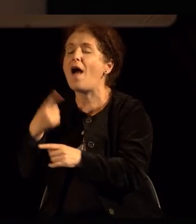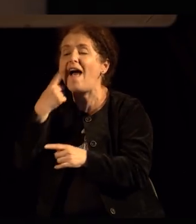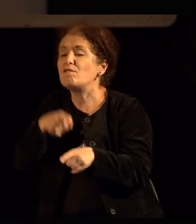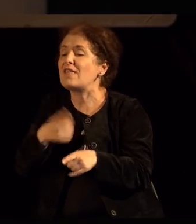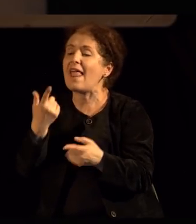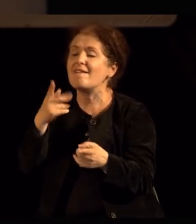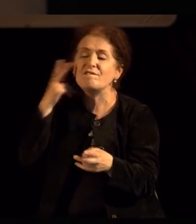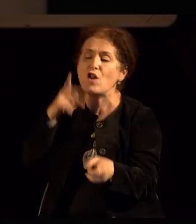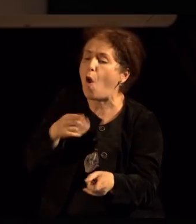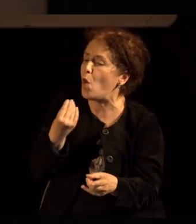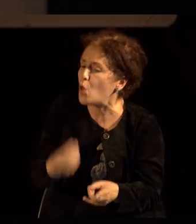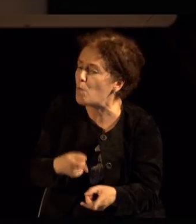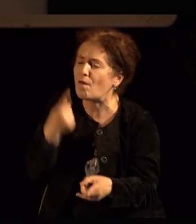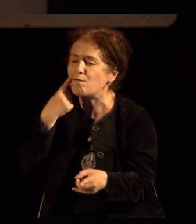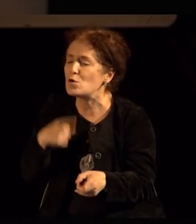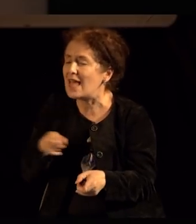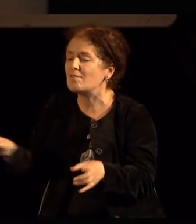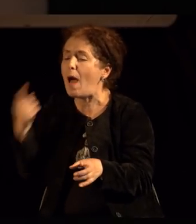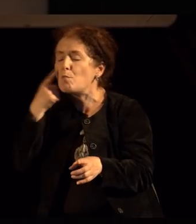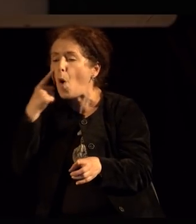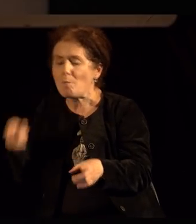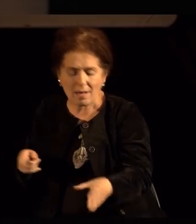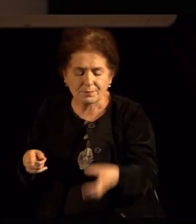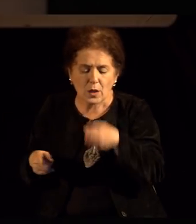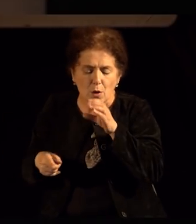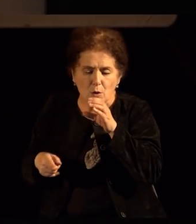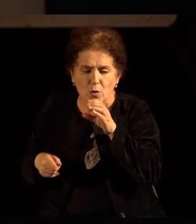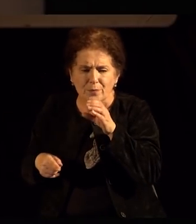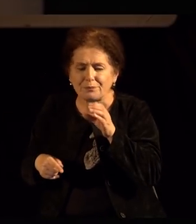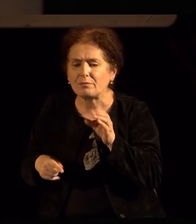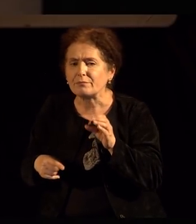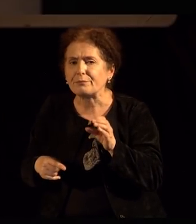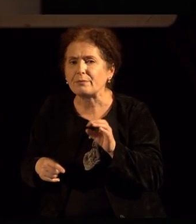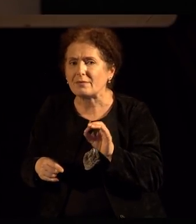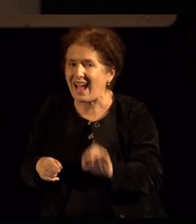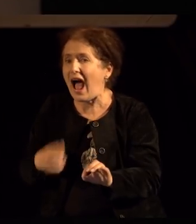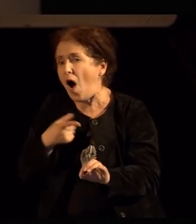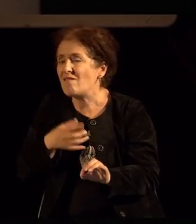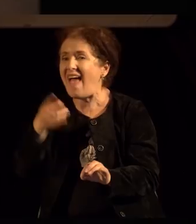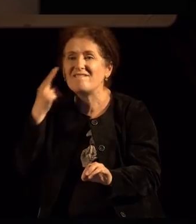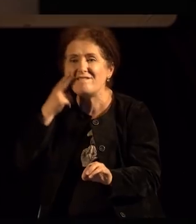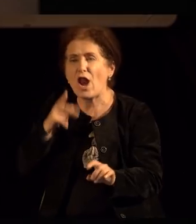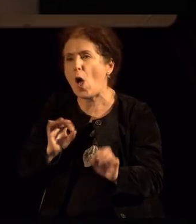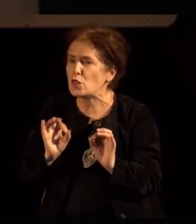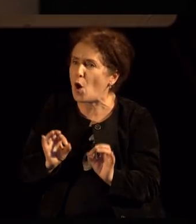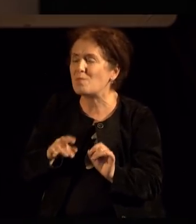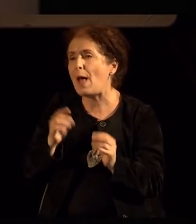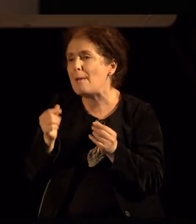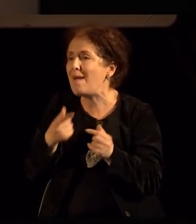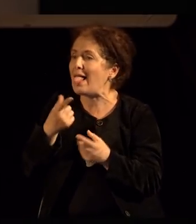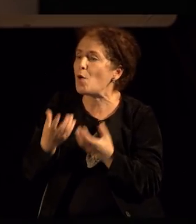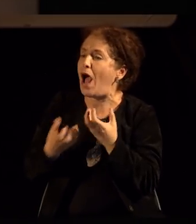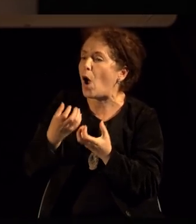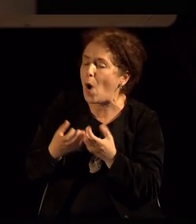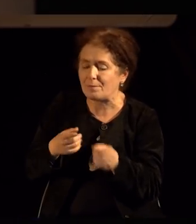целото негово лице е озарено. А овие јадни по кафани, по чварници, става, става, става, што